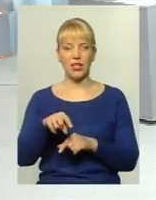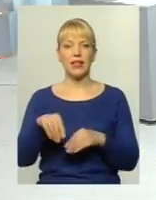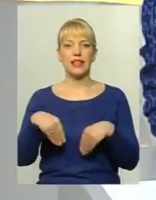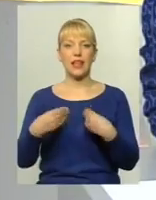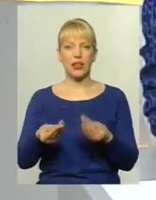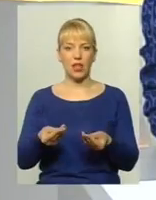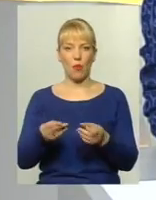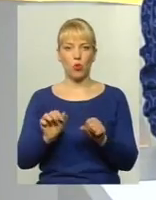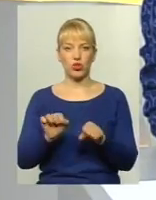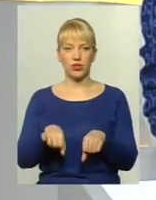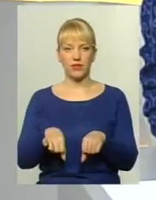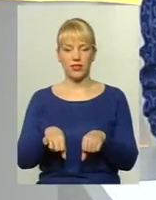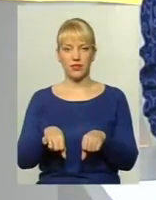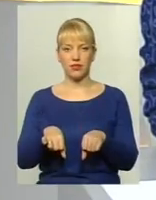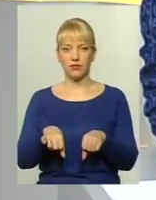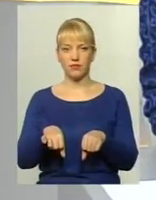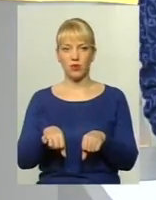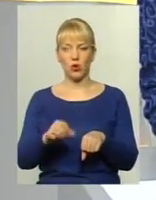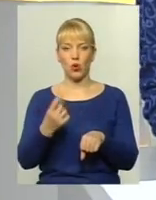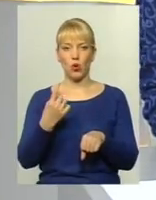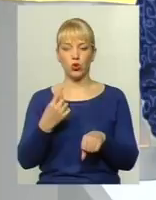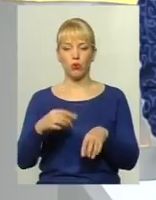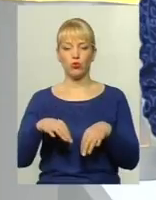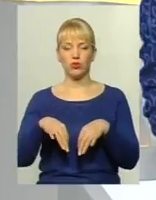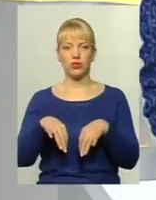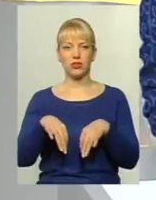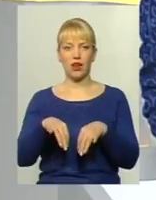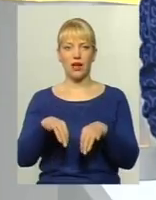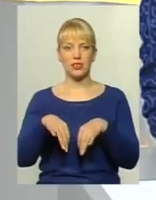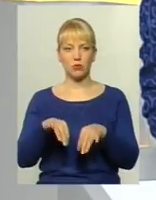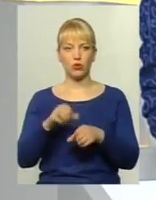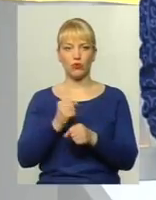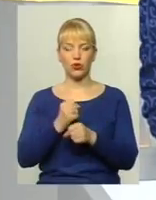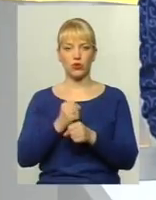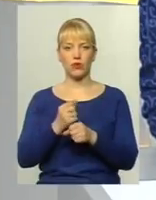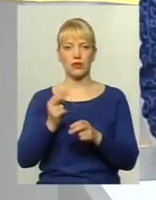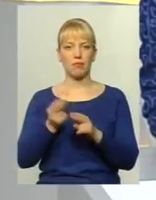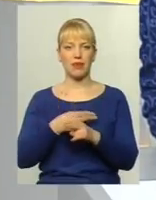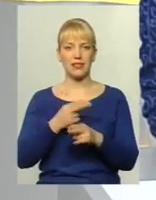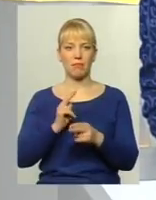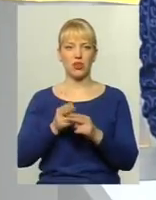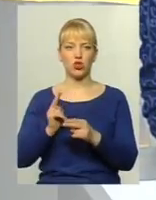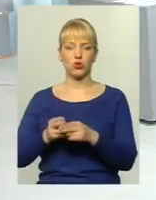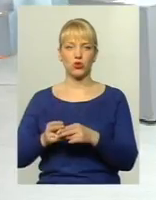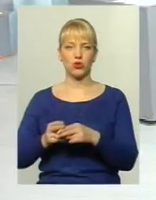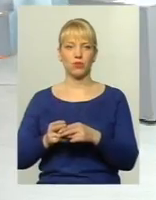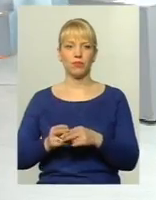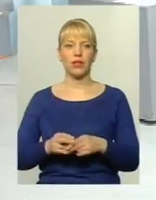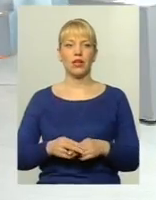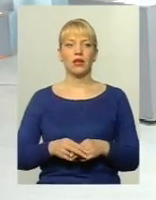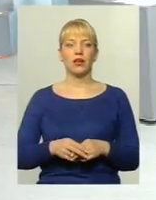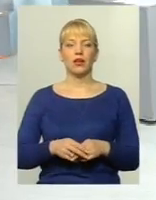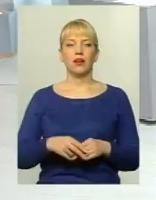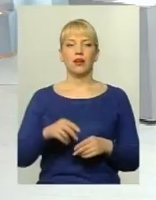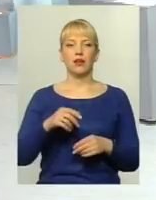можливість у тому транспорту функціонувати безперешкодно? Ми знову ж, пані Яну, я